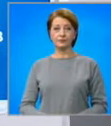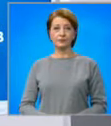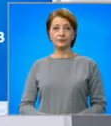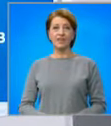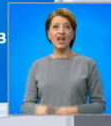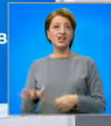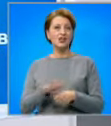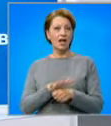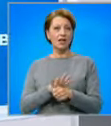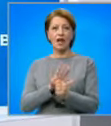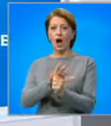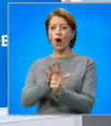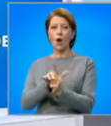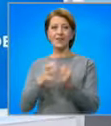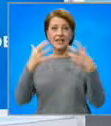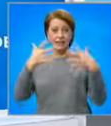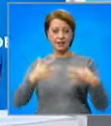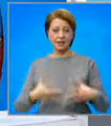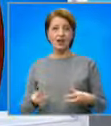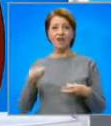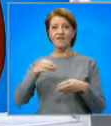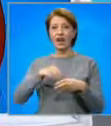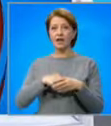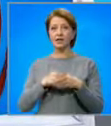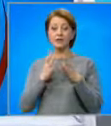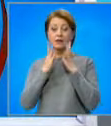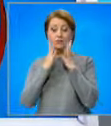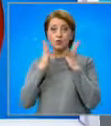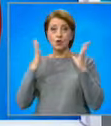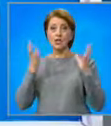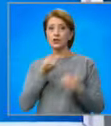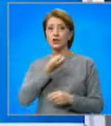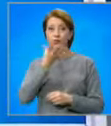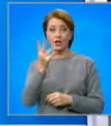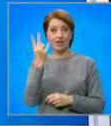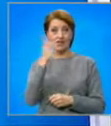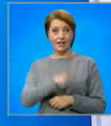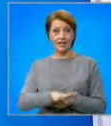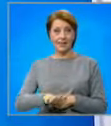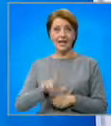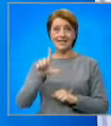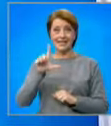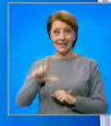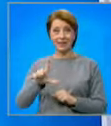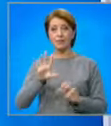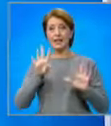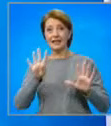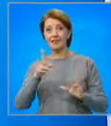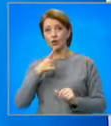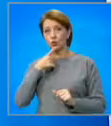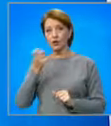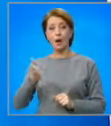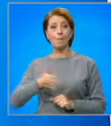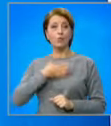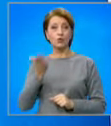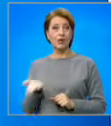В черната ковид статистика влязоха още шокиращи случаи. Две деца на 7 и на 9 години починаха